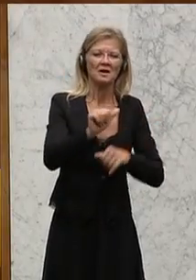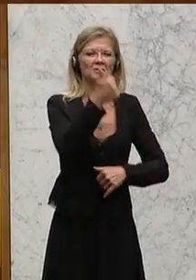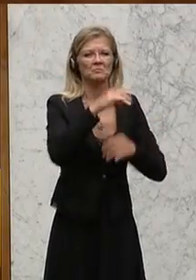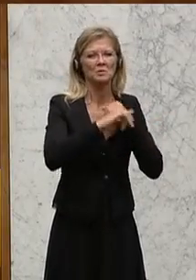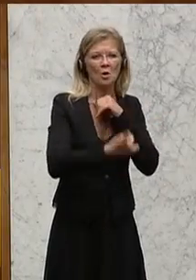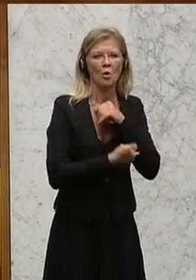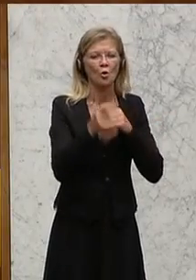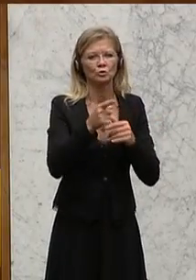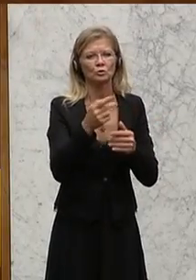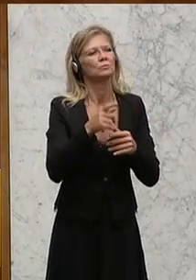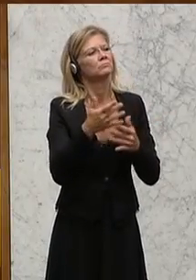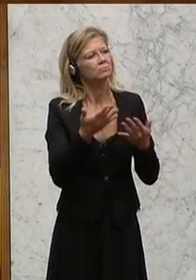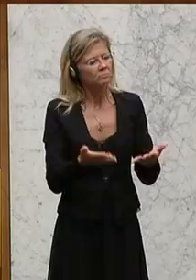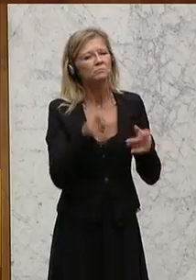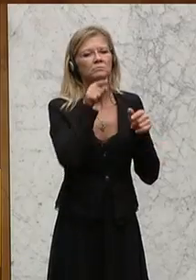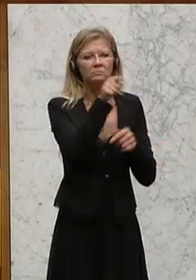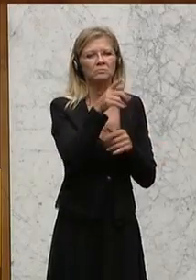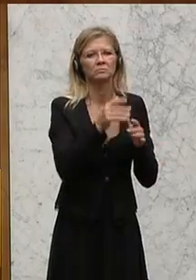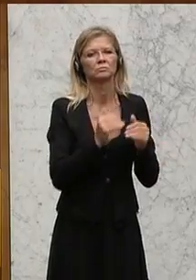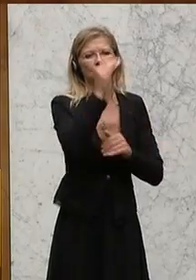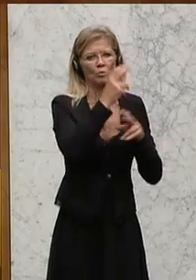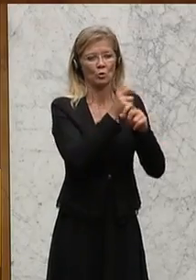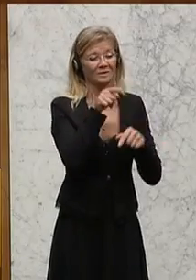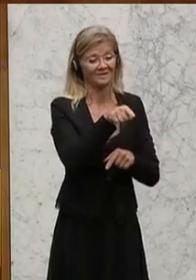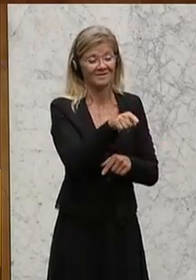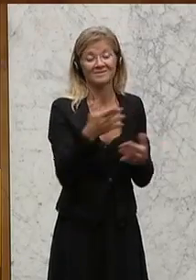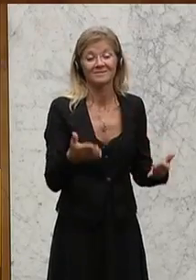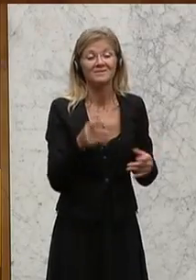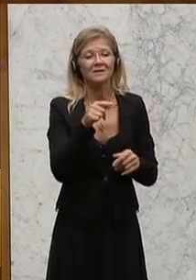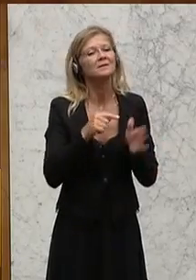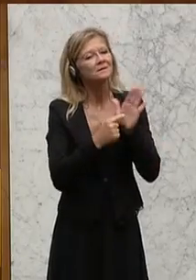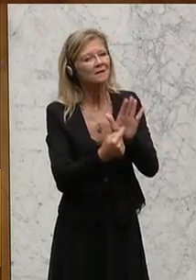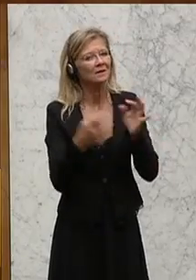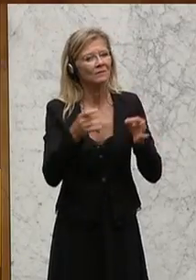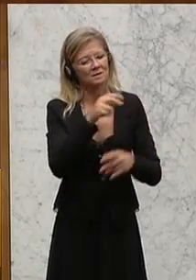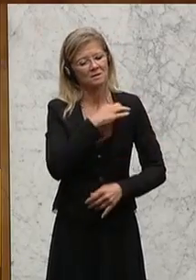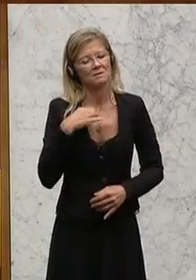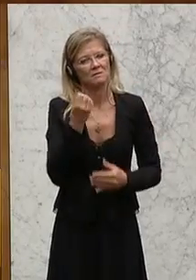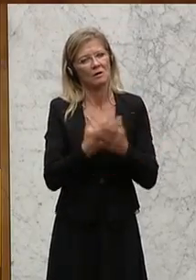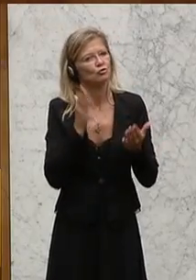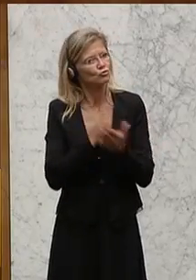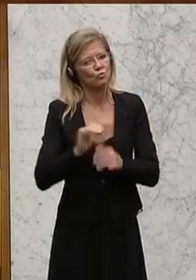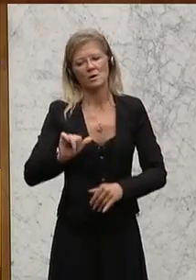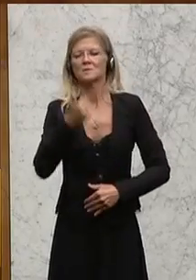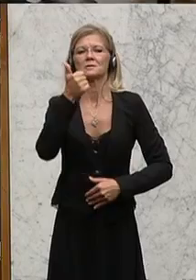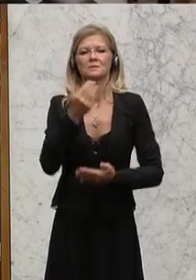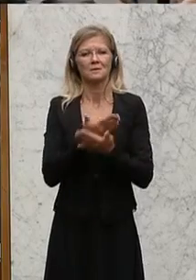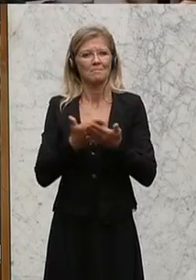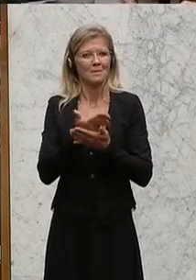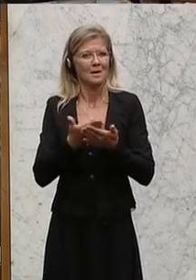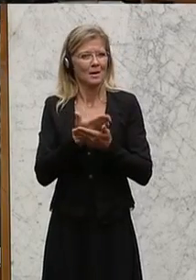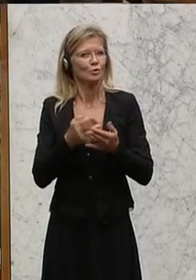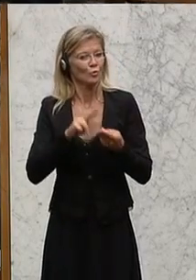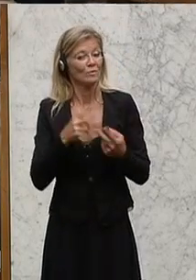deutliches Zeichen dafür, dass der Kindergarten bereits die erste Bildungseinrichtung ist und eine wertvolle Institution